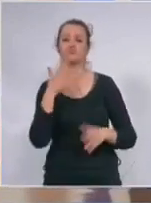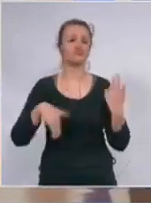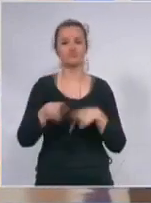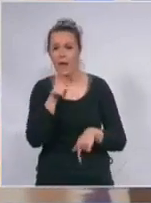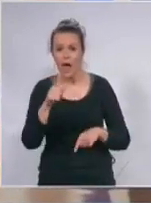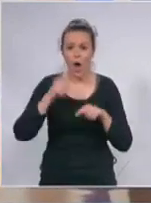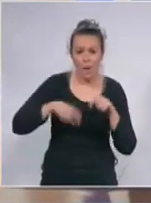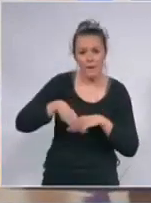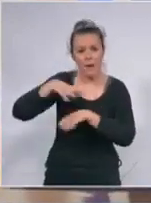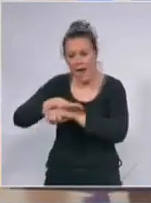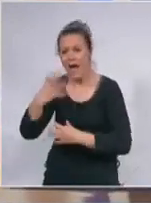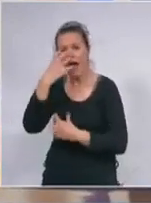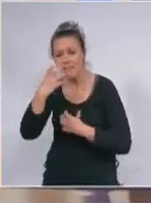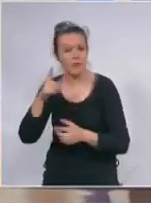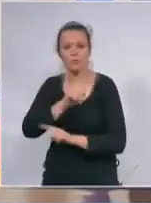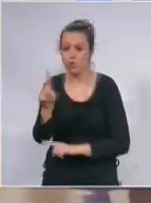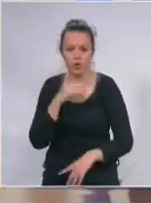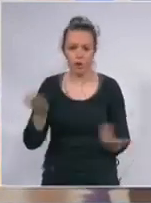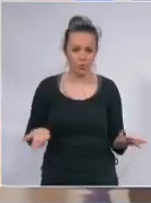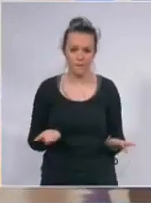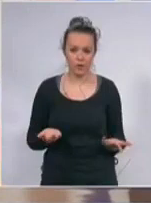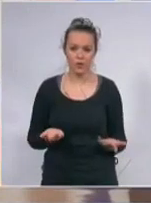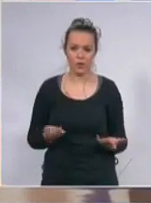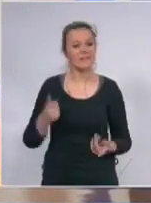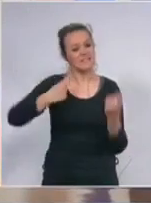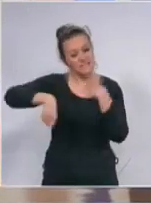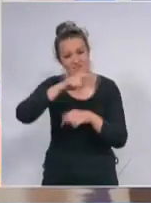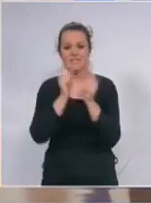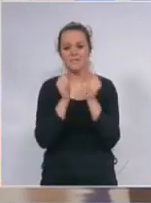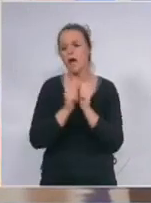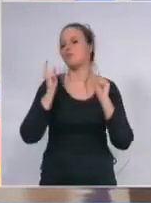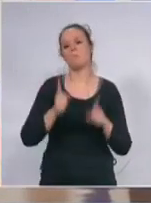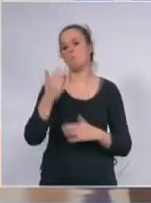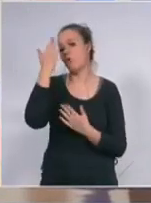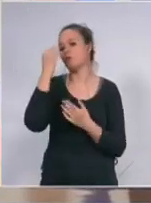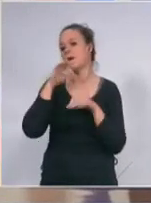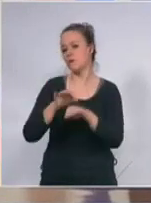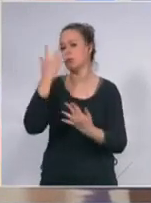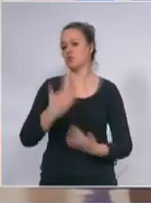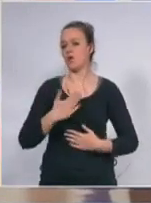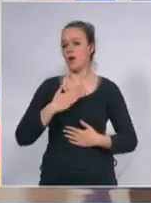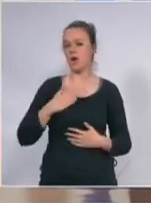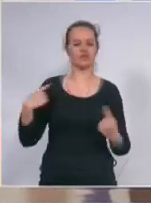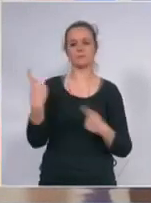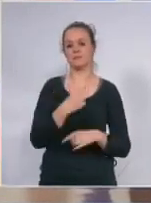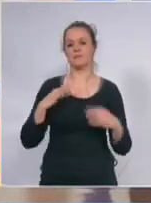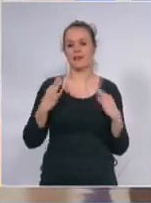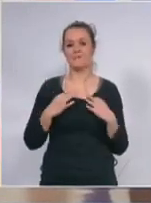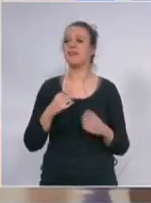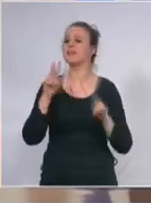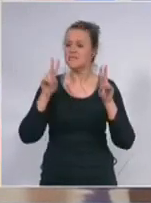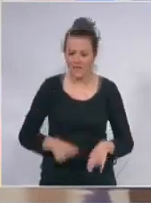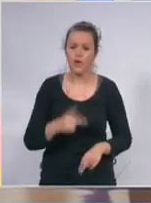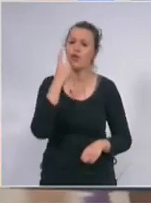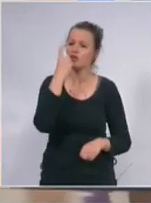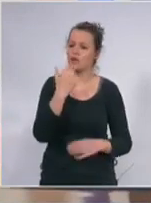či moramo malo svi zajedno da vodimo računa o našem kompletnom zdravlju zaista se još jedan put zahvaljujem svima